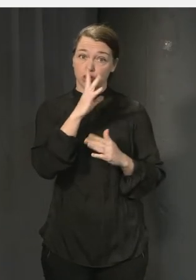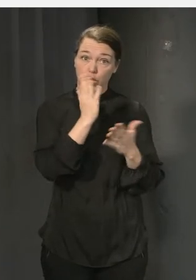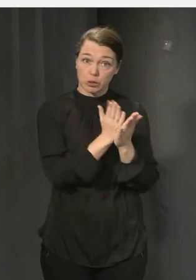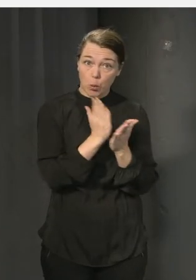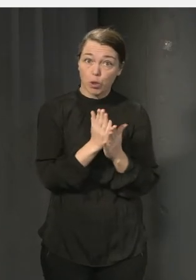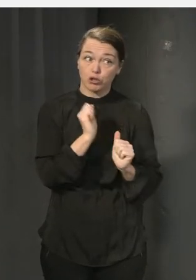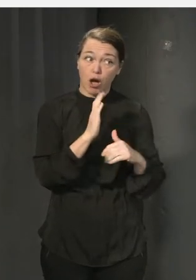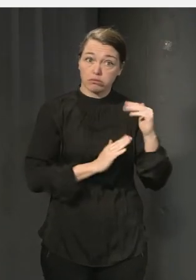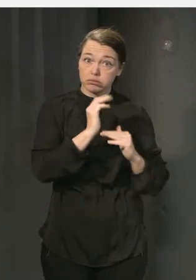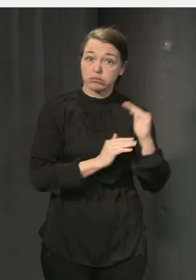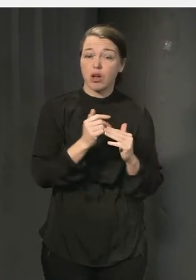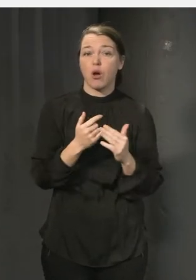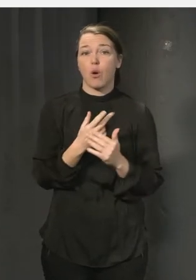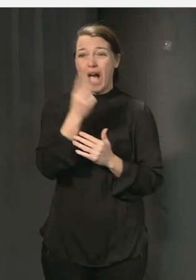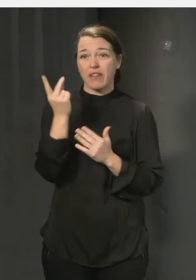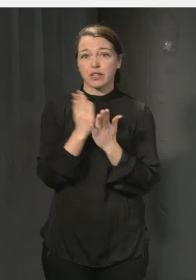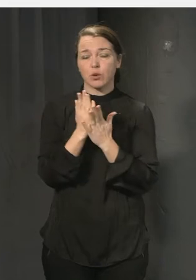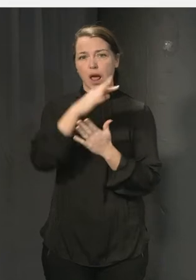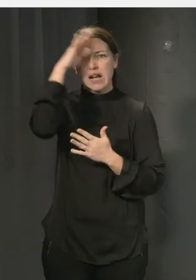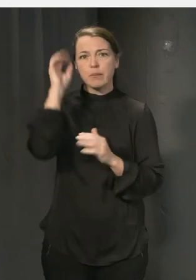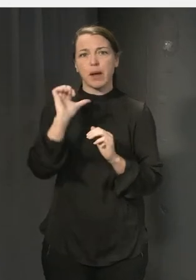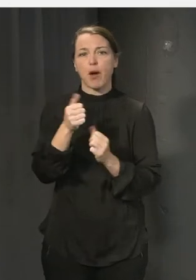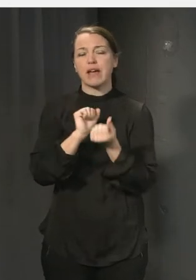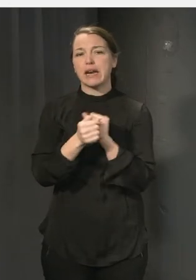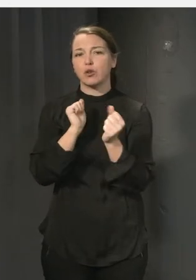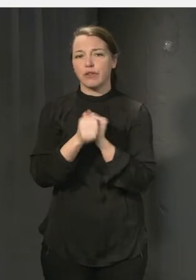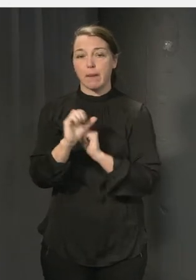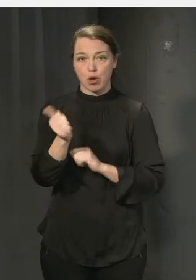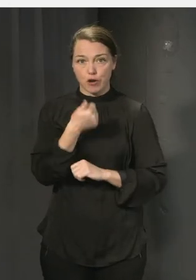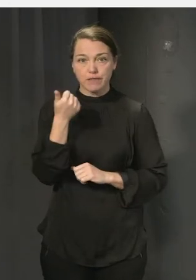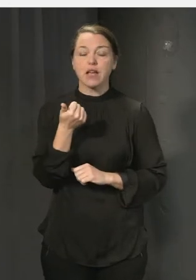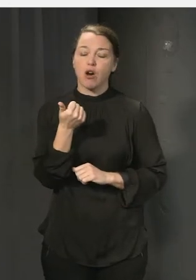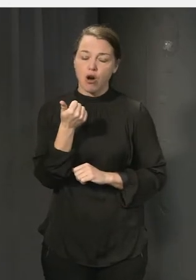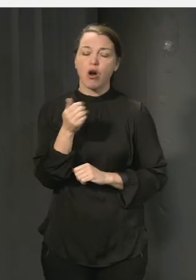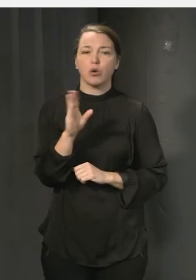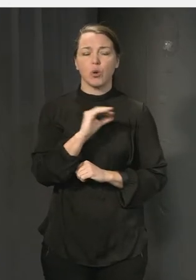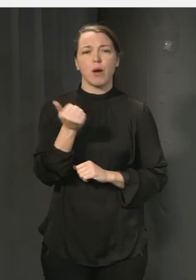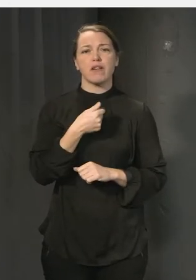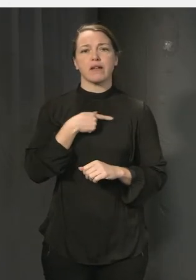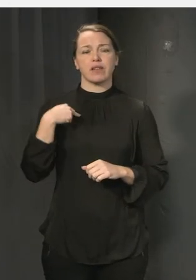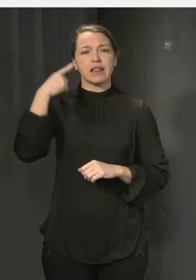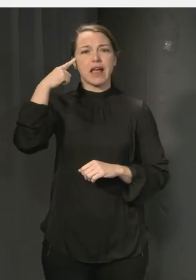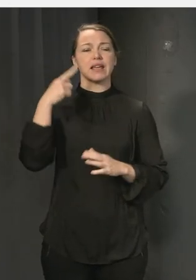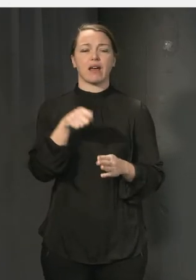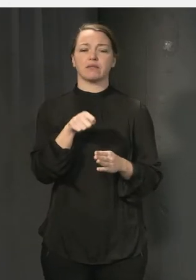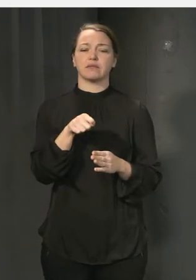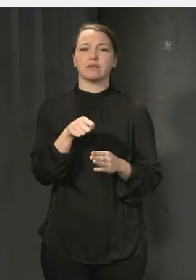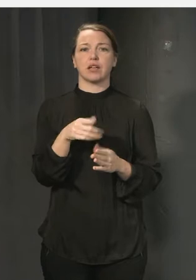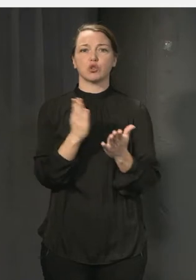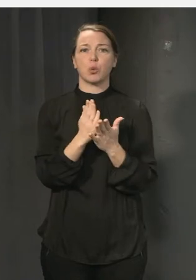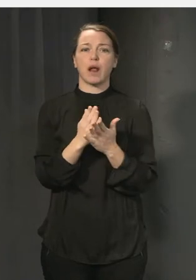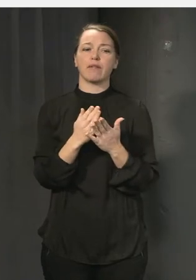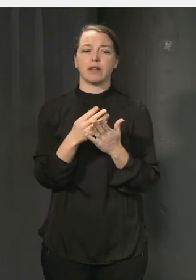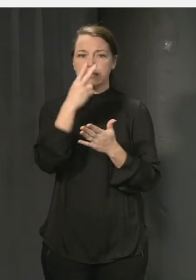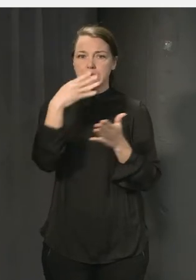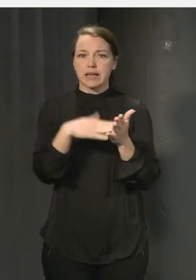byggas om. Och det är klart att man ska bygga skolor som möjliggör för eleverna att utveckla